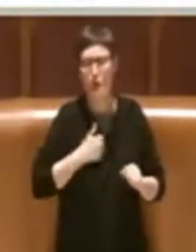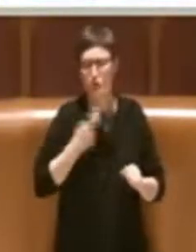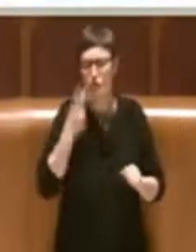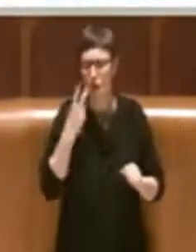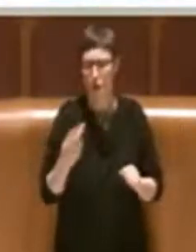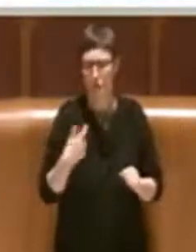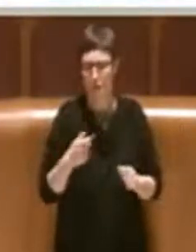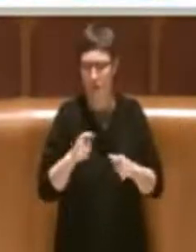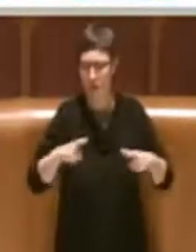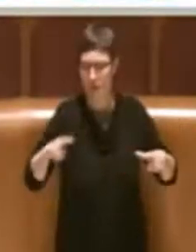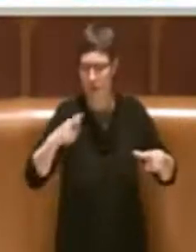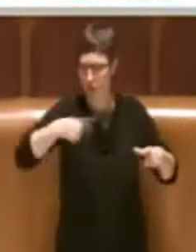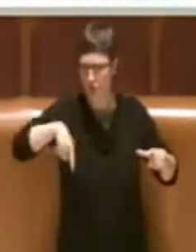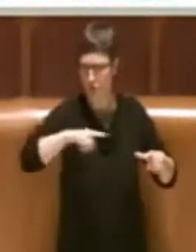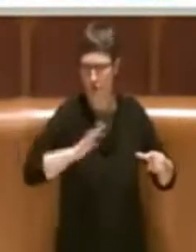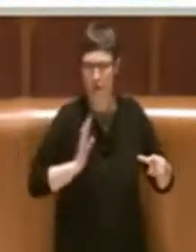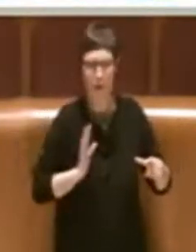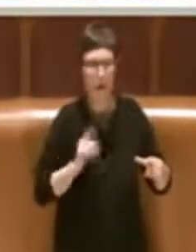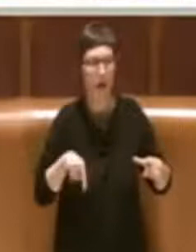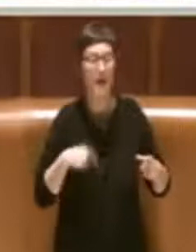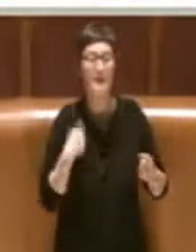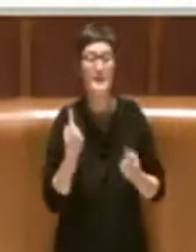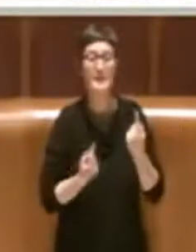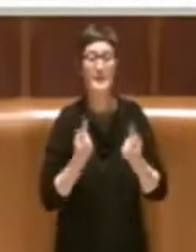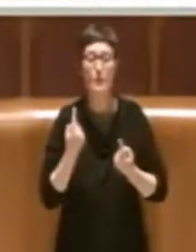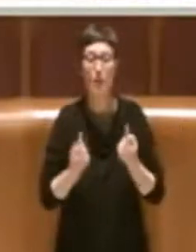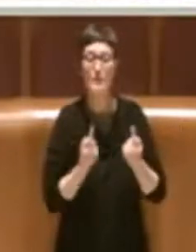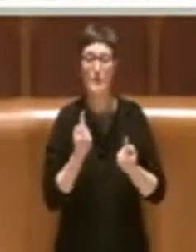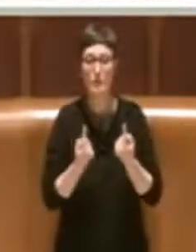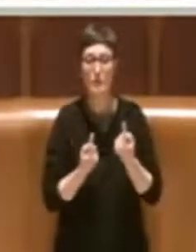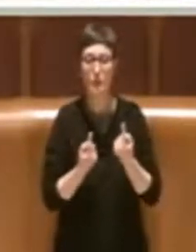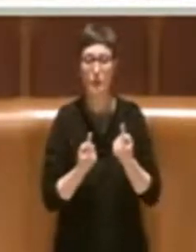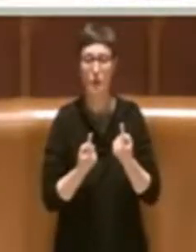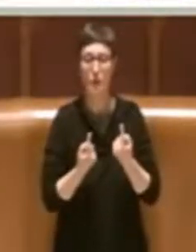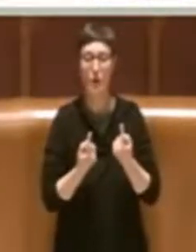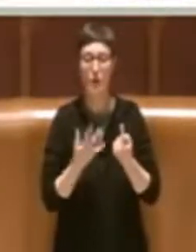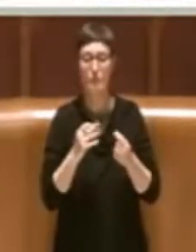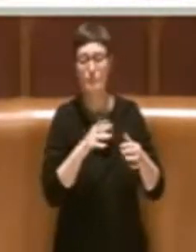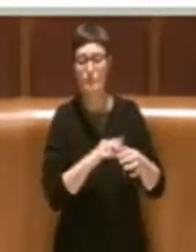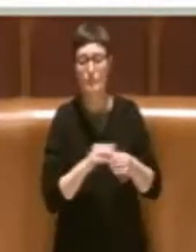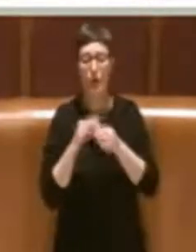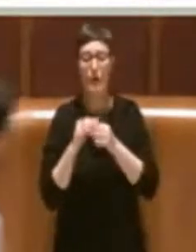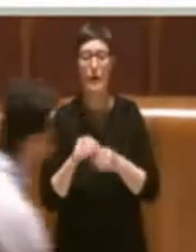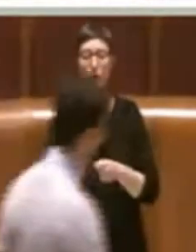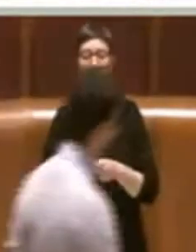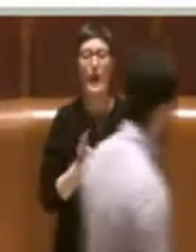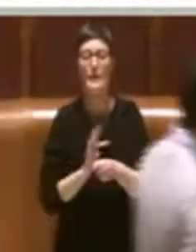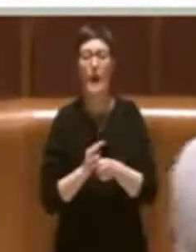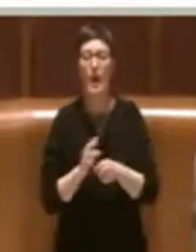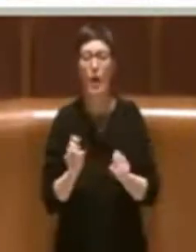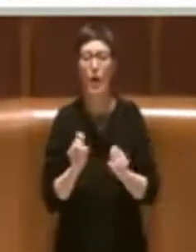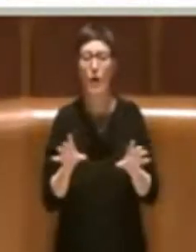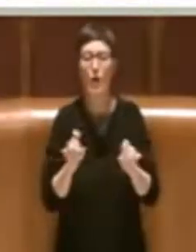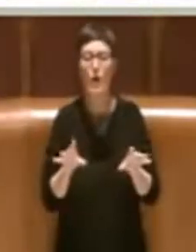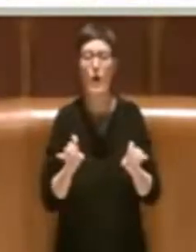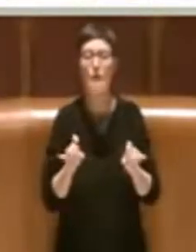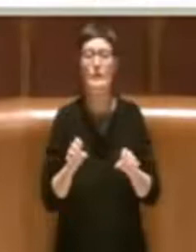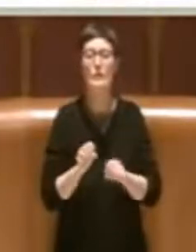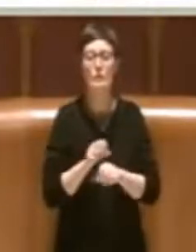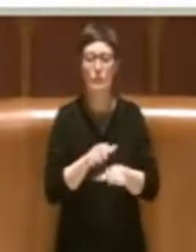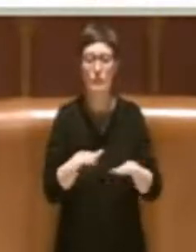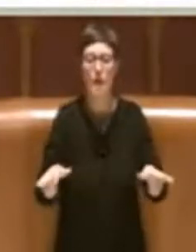la situazione inerente, la diffusione del coronavirus e probabilmente l'eccessivo